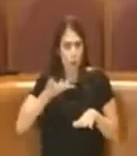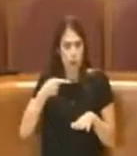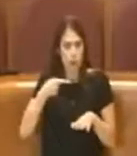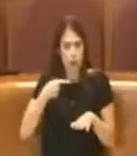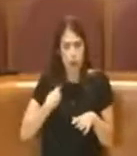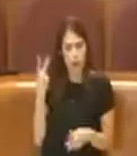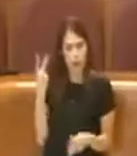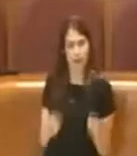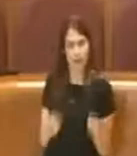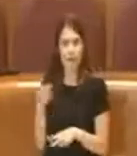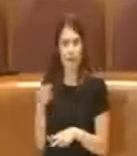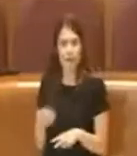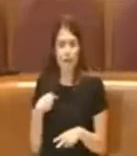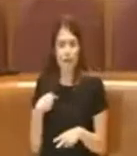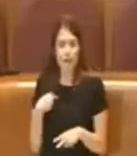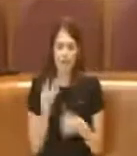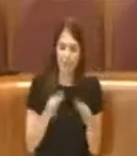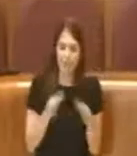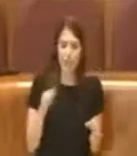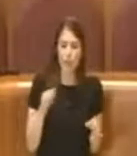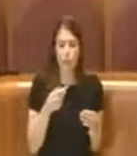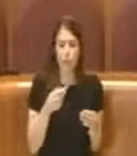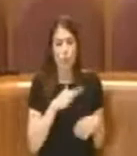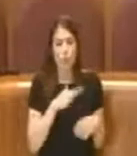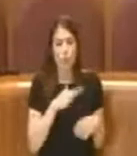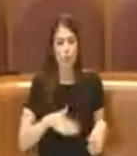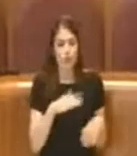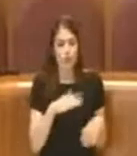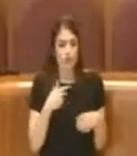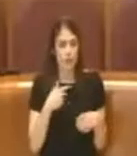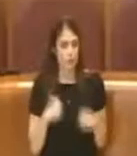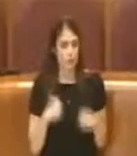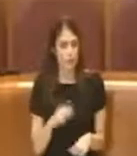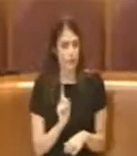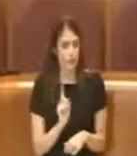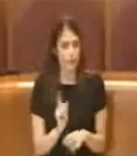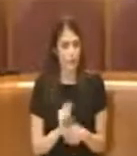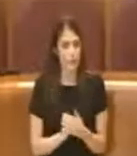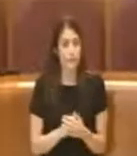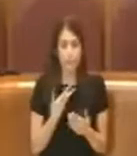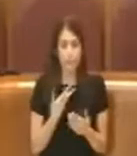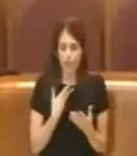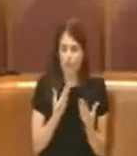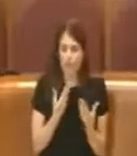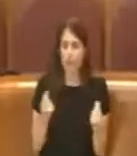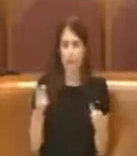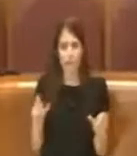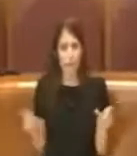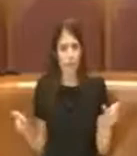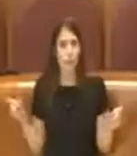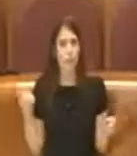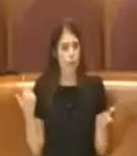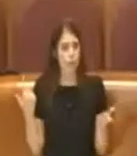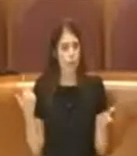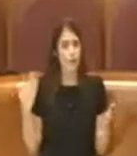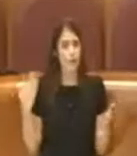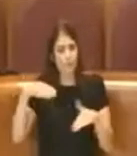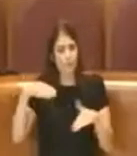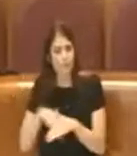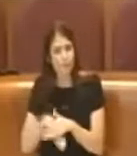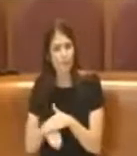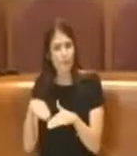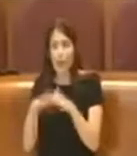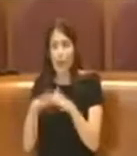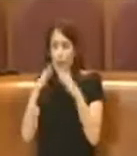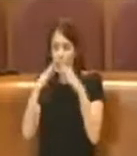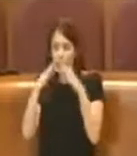degno di una società civile. Ma ci sono stati tanti altri personaggi che sono stati nascosti sotto i